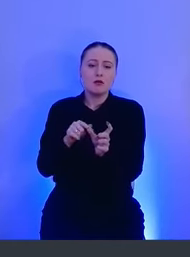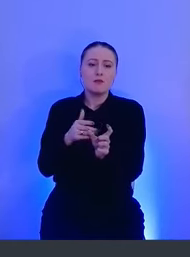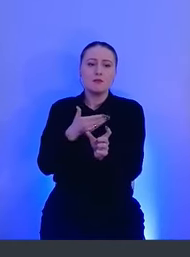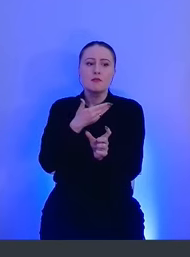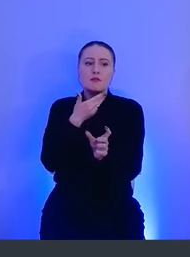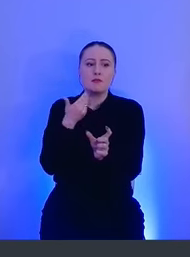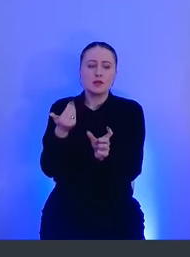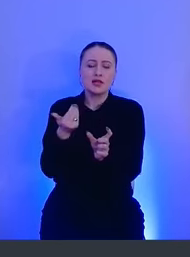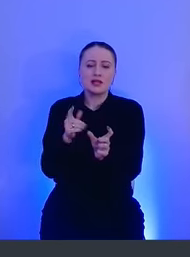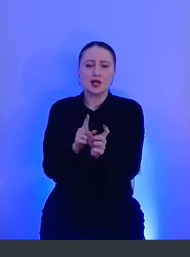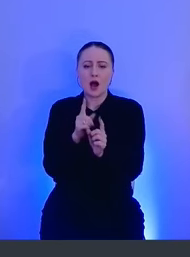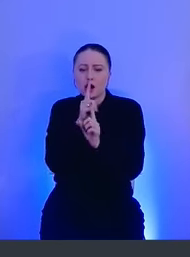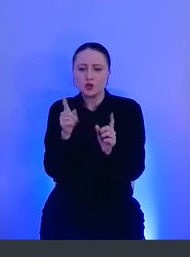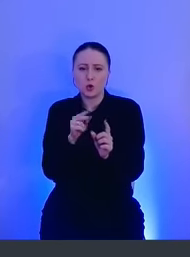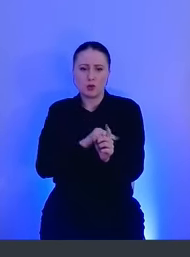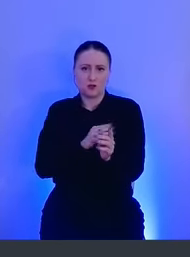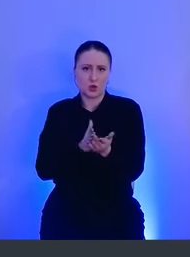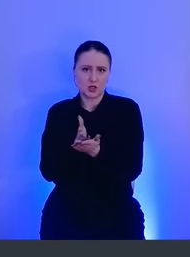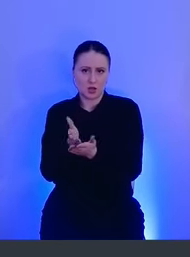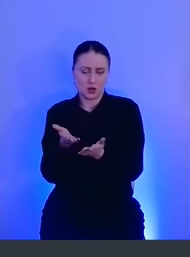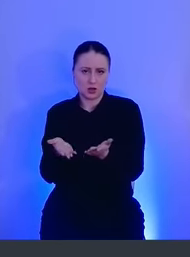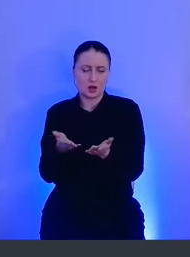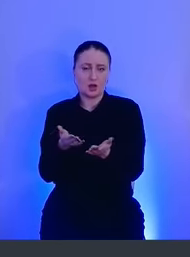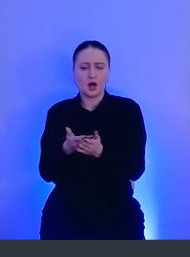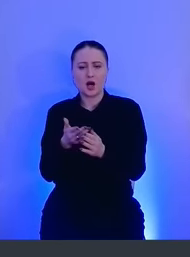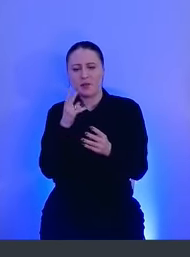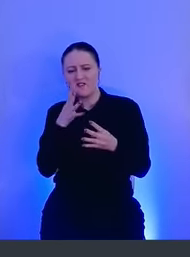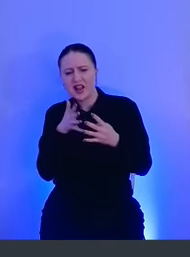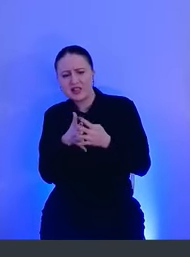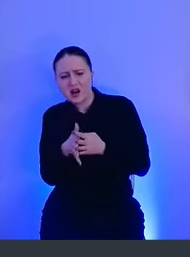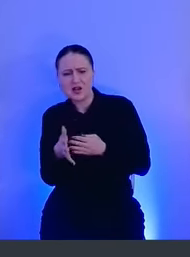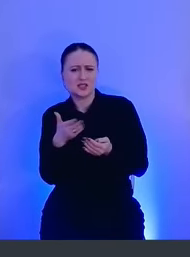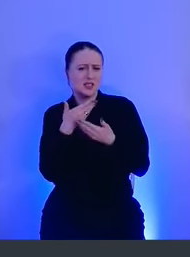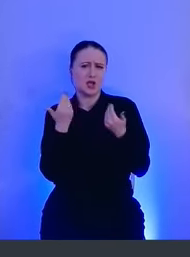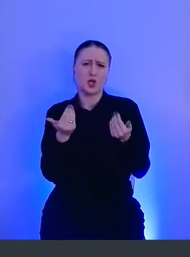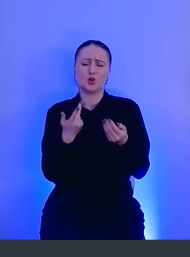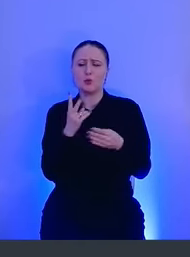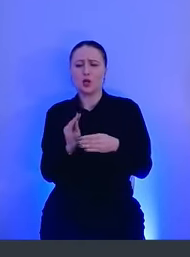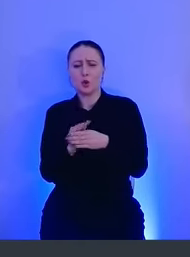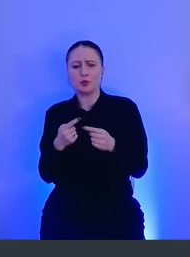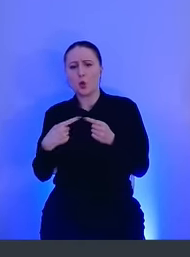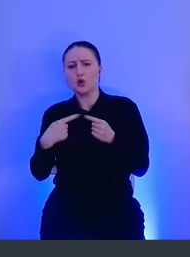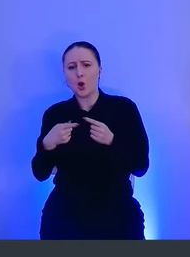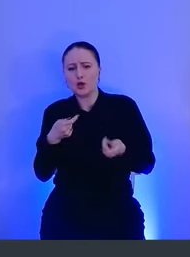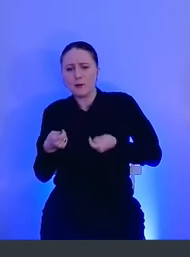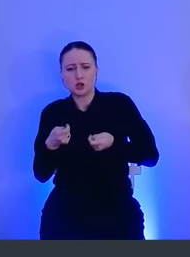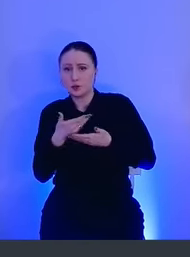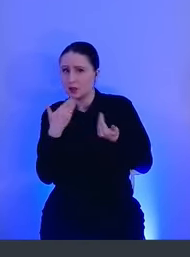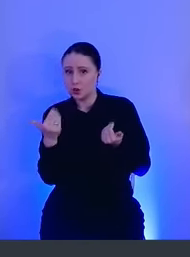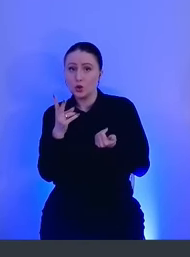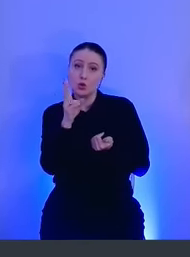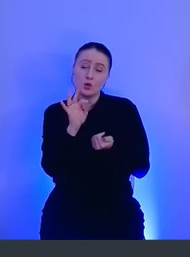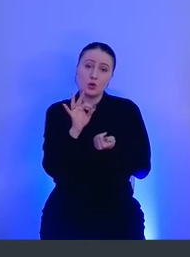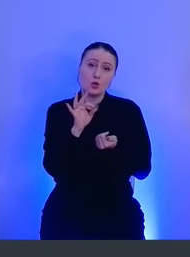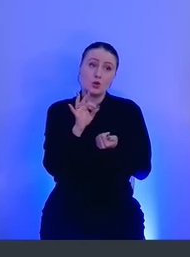каким-то особым функционалом. То есть какой-то фильтрации, дополнительного удаленного менеджмента у нее нет. Но